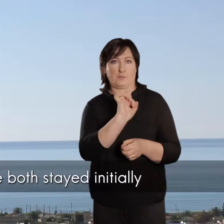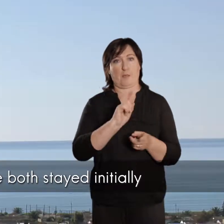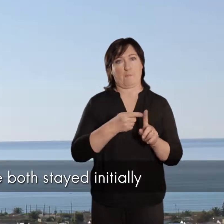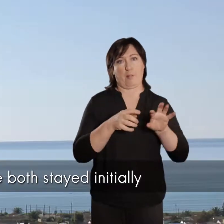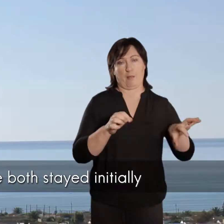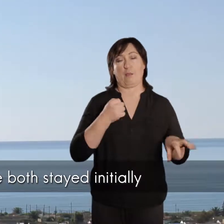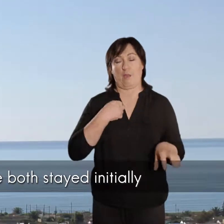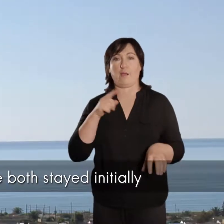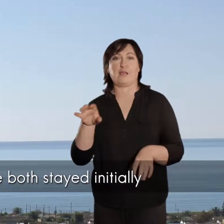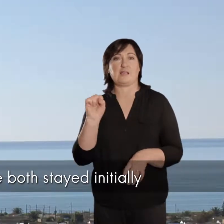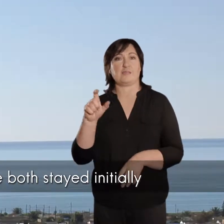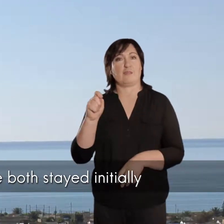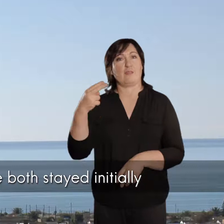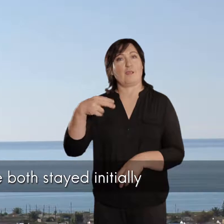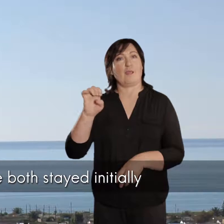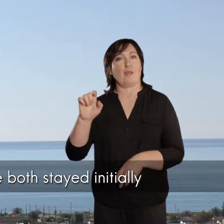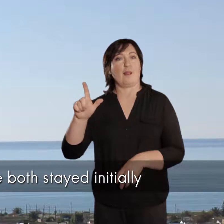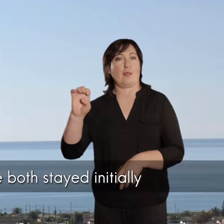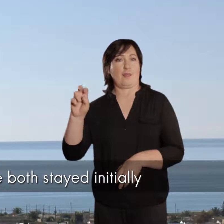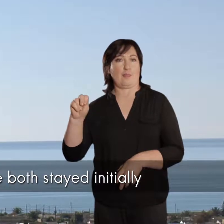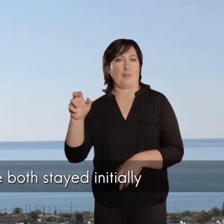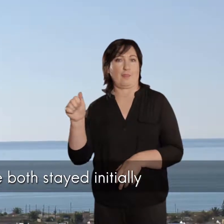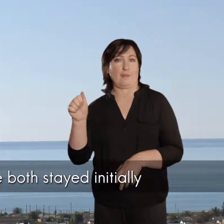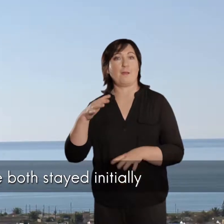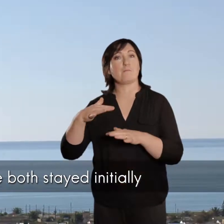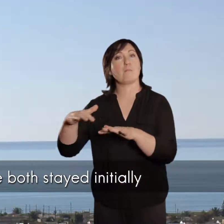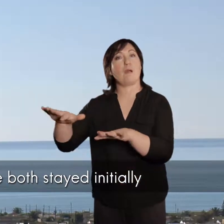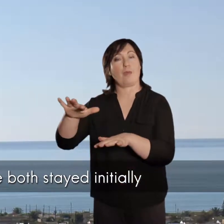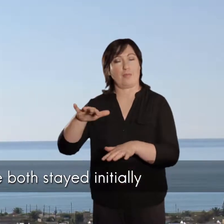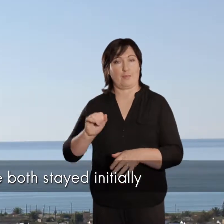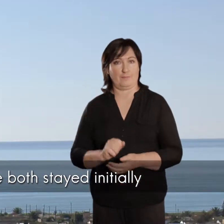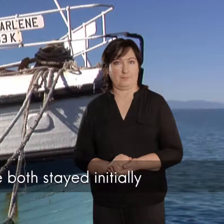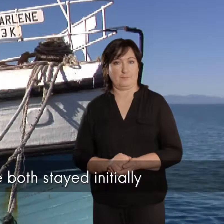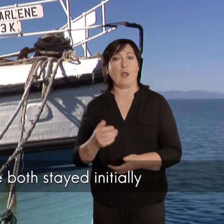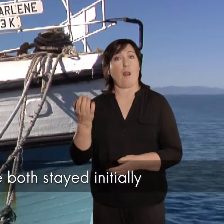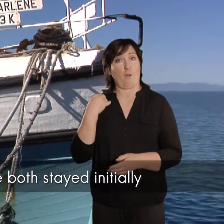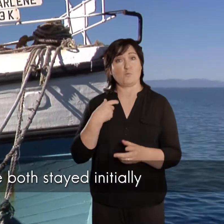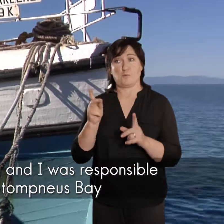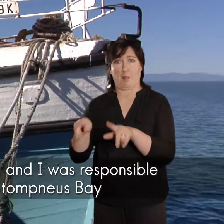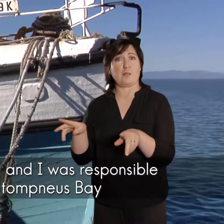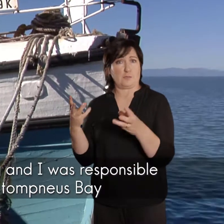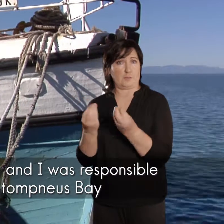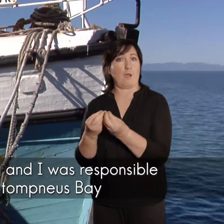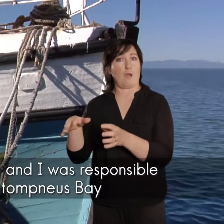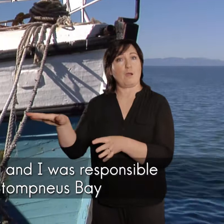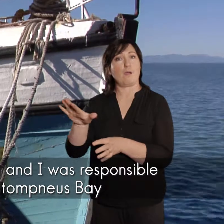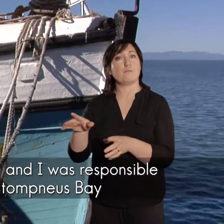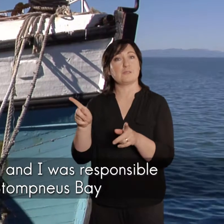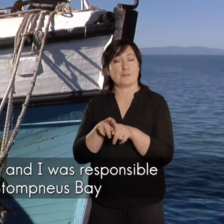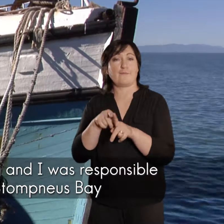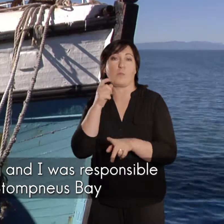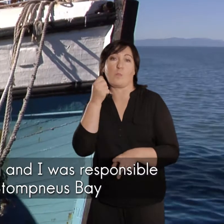en dit nou onder in Sint-Helena baie, waar beide van ons twee in die begin geblij het, so toe was sy,